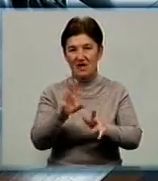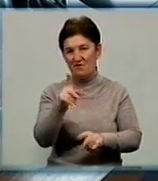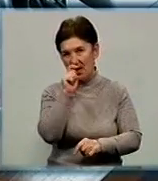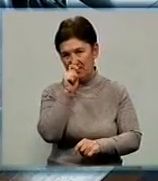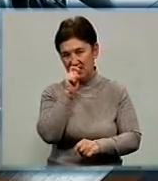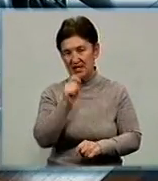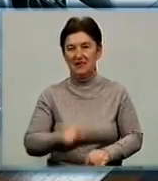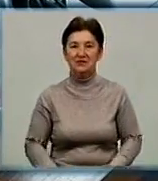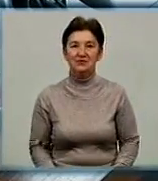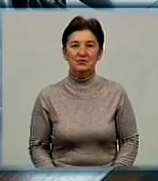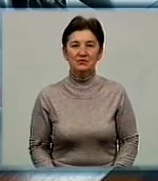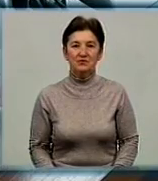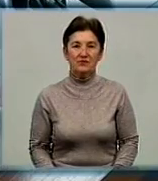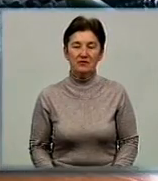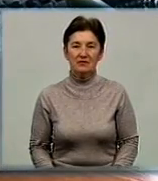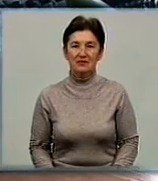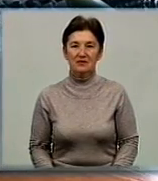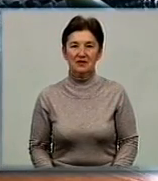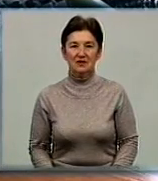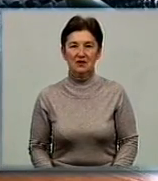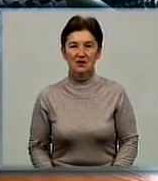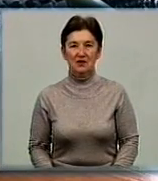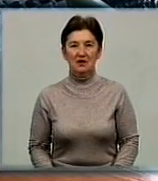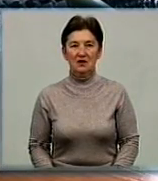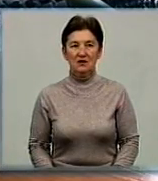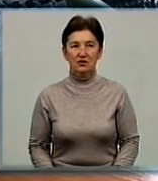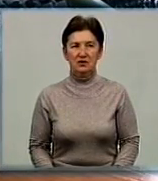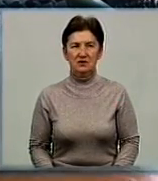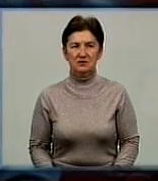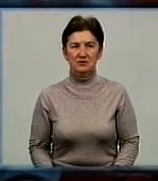Сергій Михайлін, Микола Мумига, Олег Позняков. День за днем.